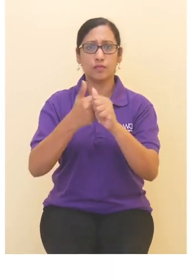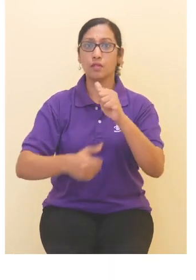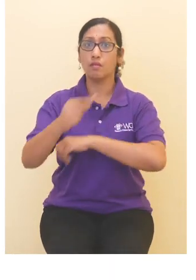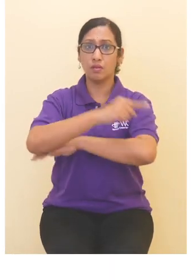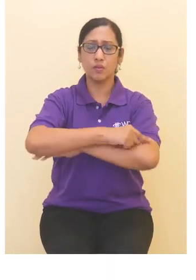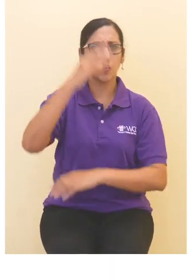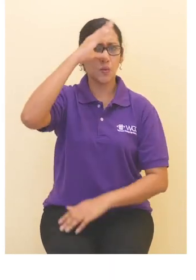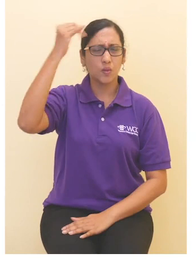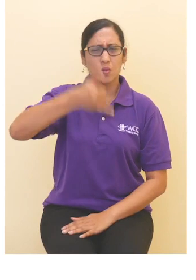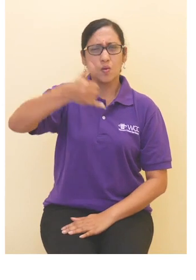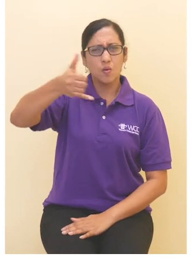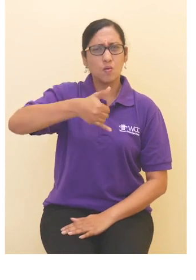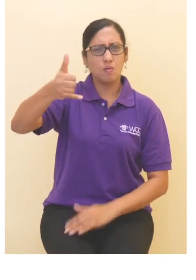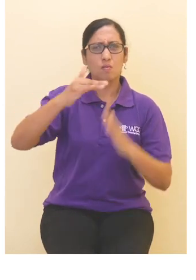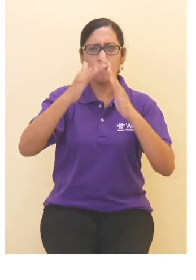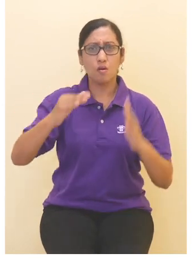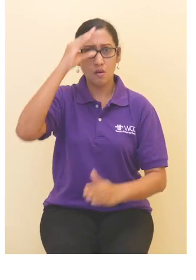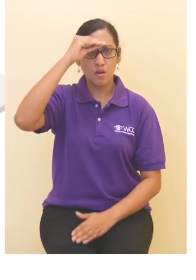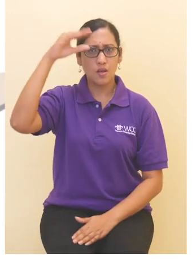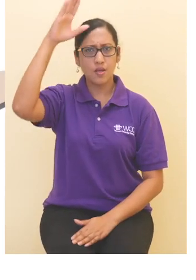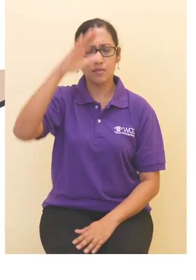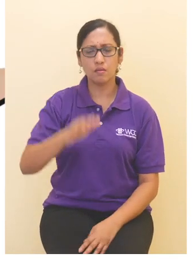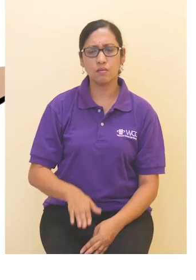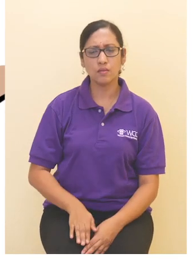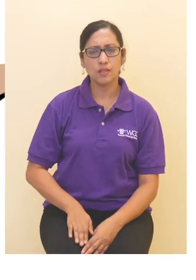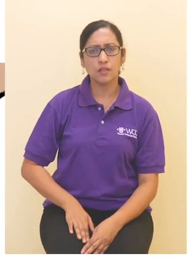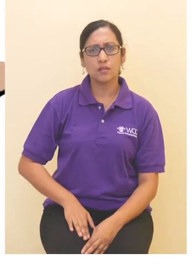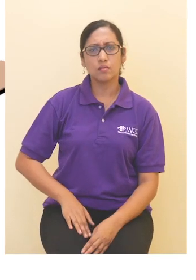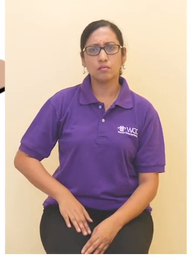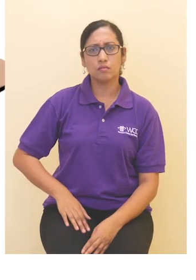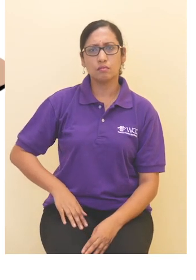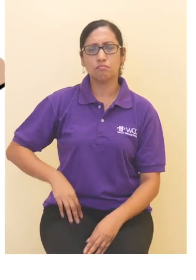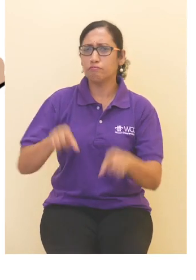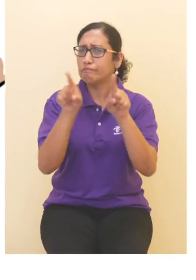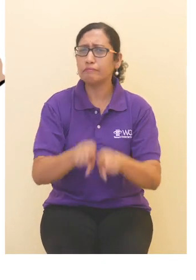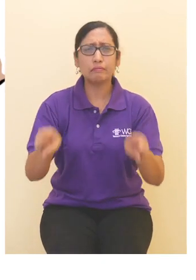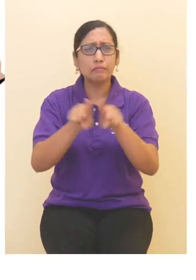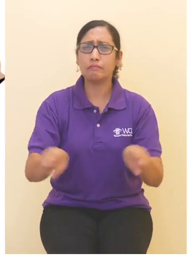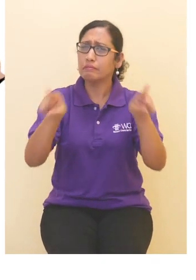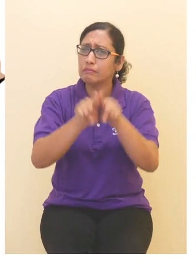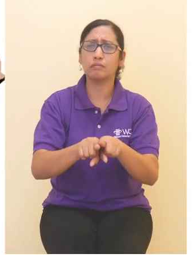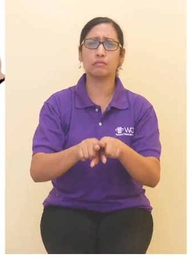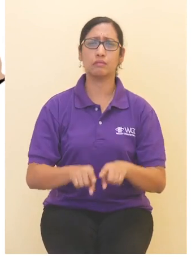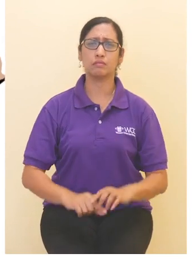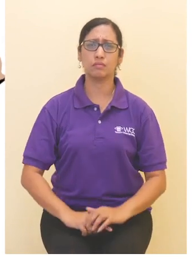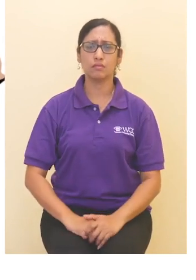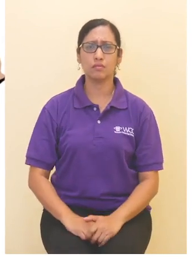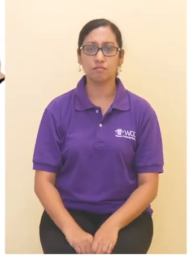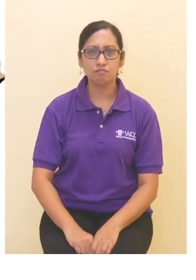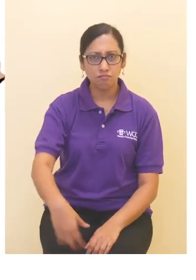Hari-hari berikutnya, setiap kali Yusri ke rumah Hakim, perkara yang sama berlaku.